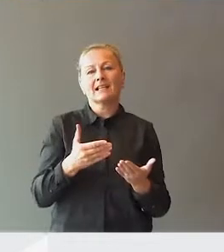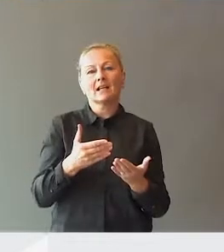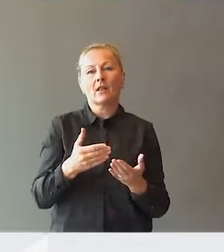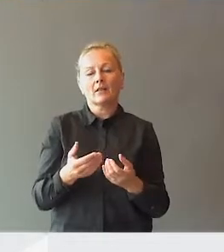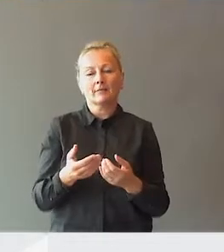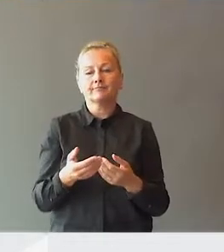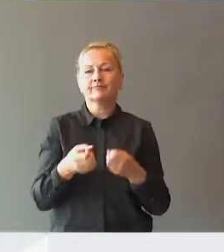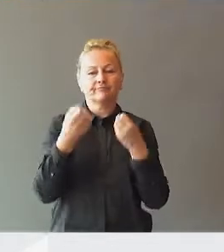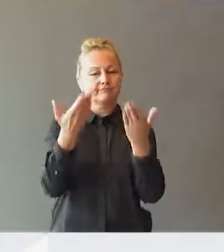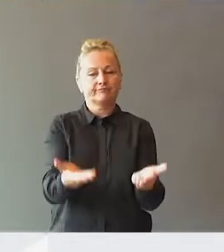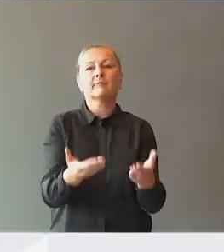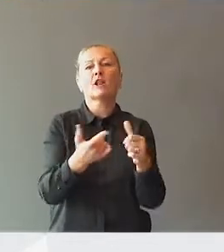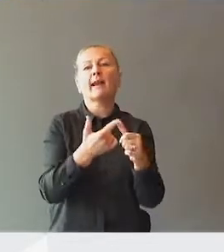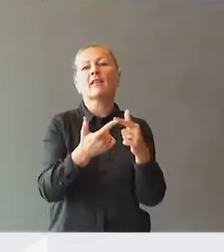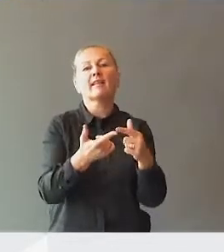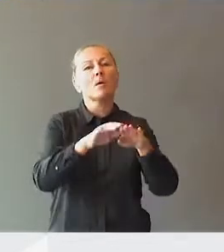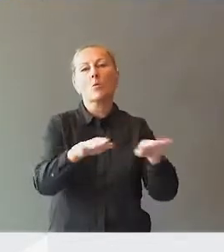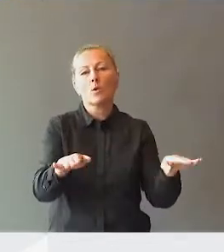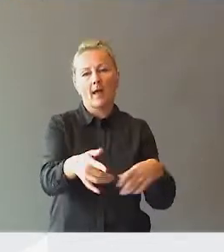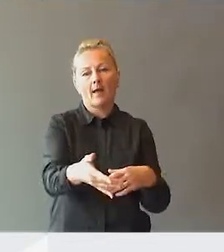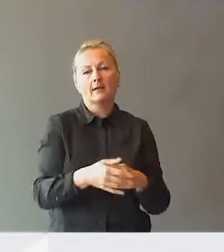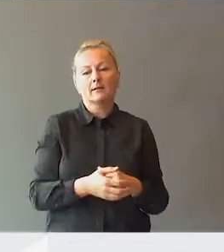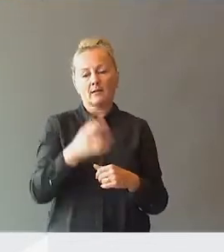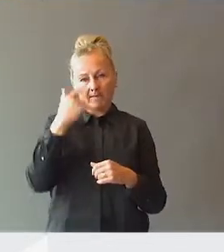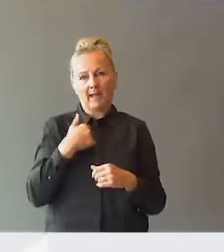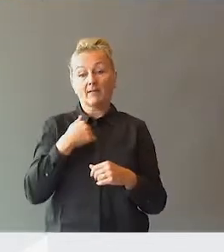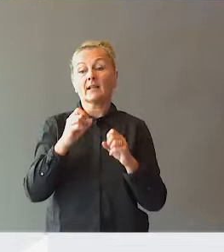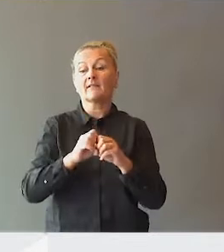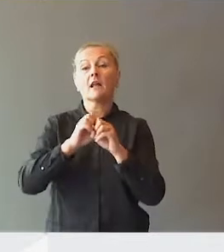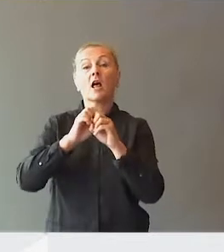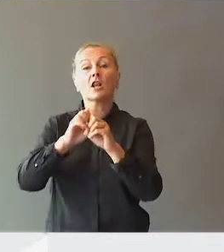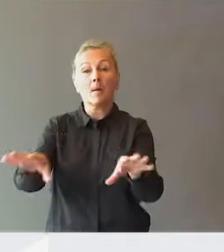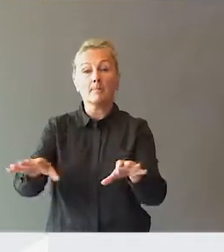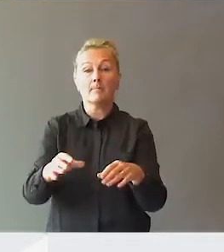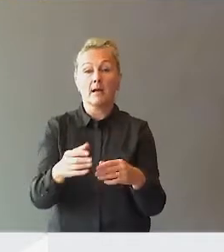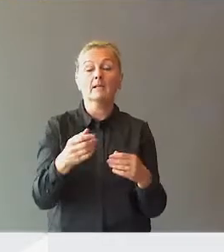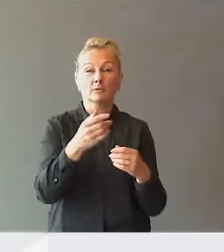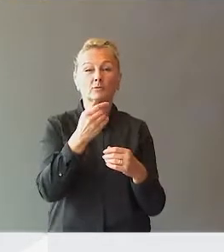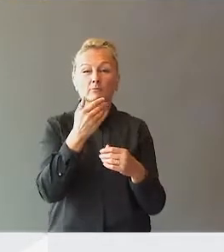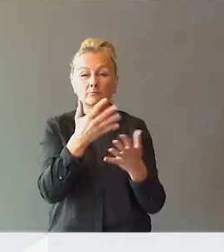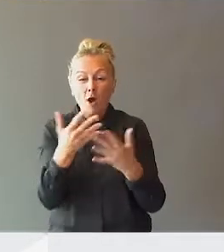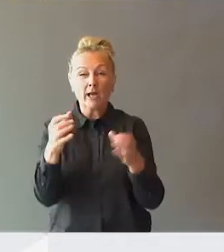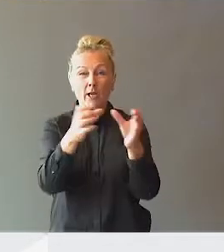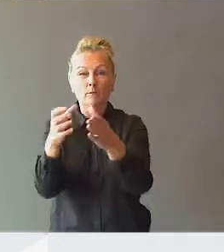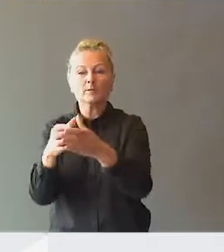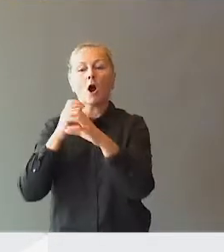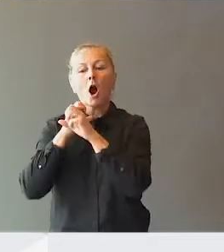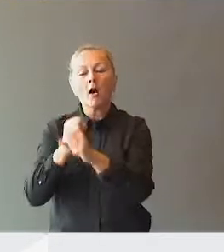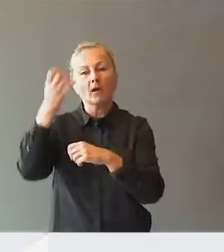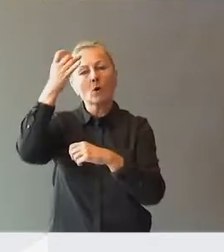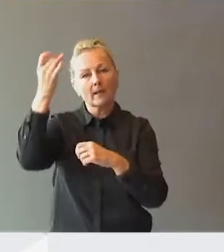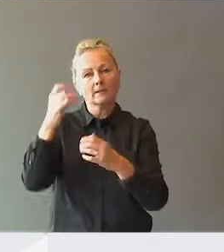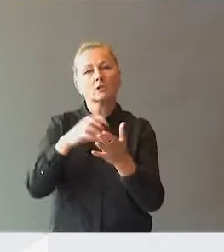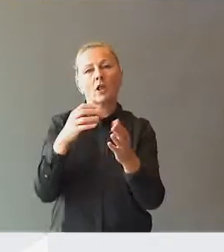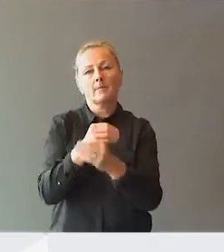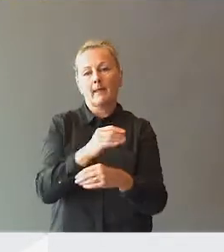alternativ på bordet, så vet vi at dette vil ramme en god del grupper som er helt avhengig av den kompetansen som